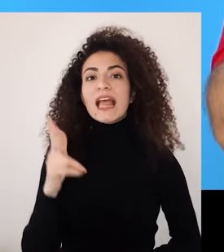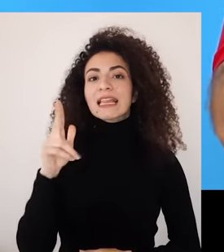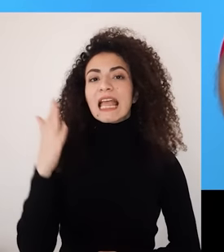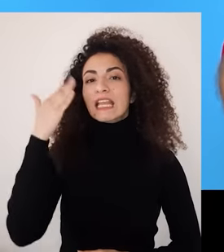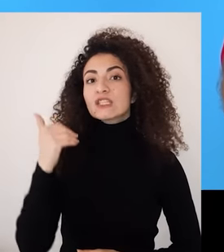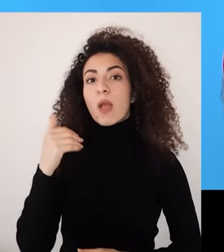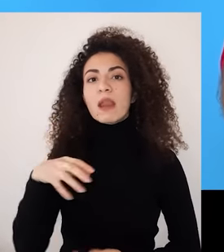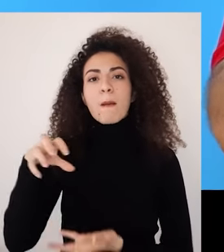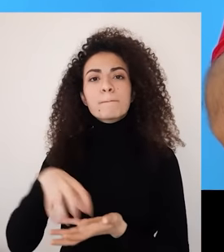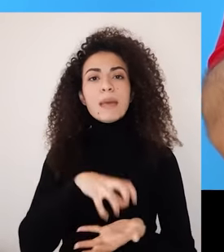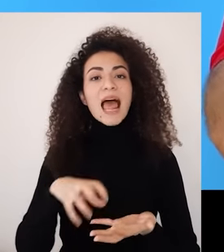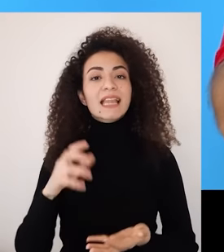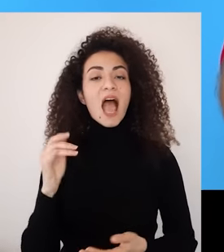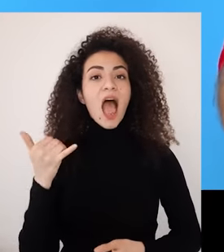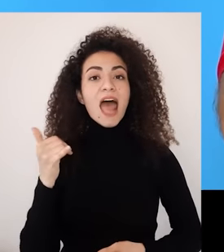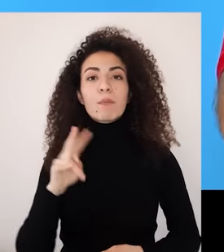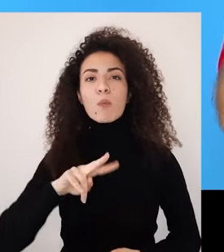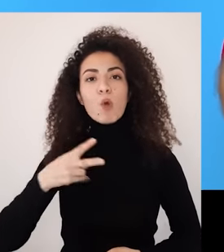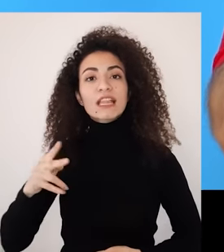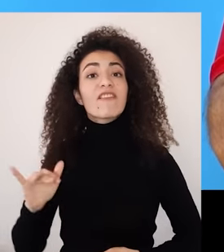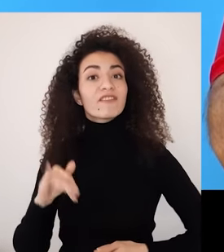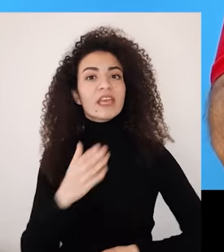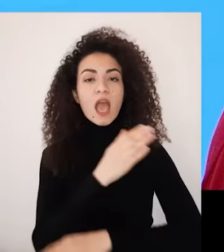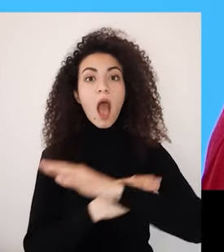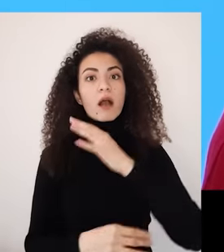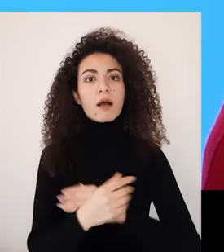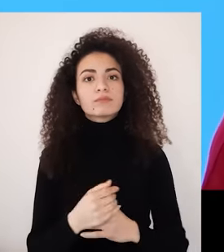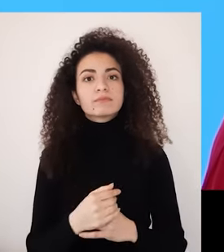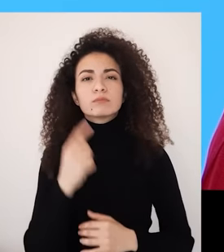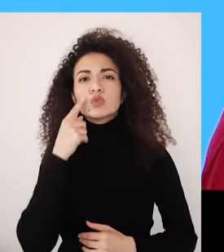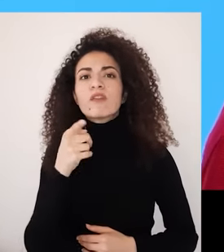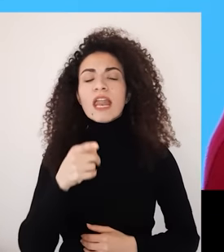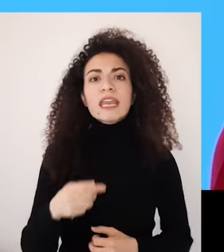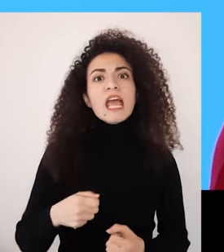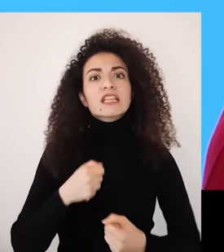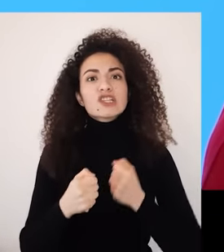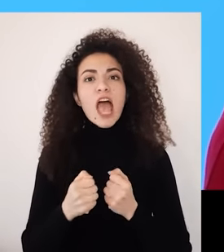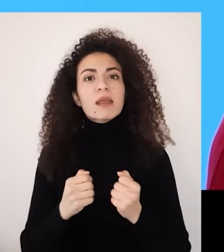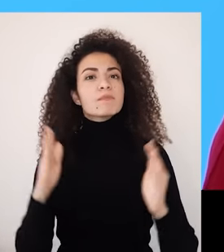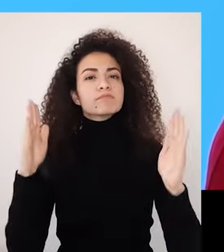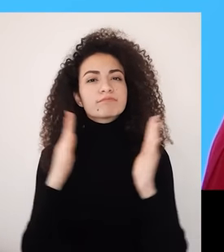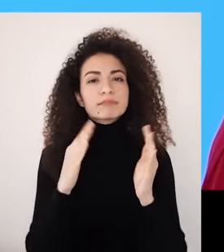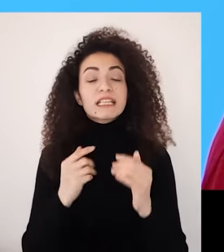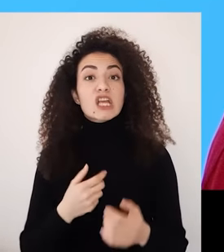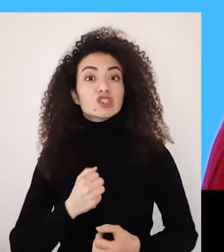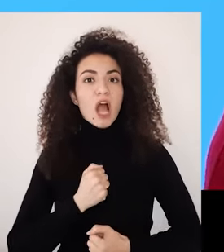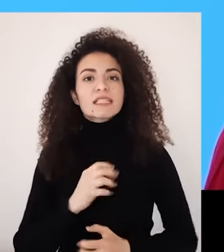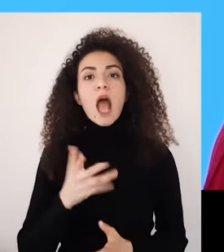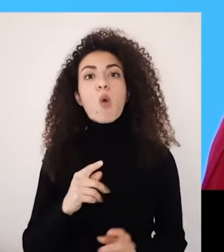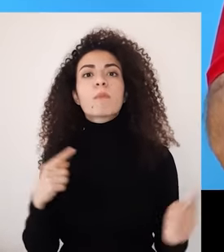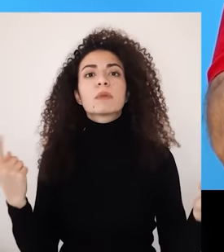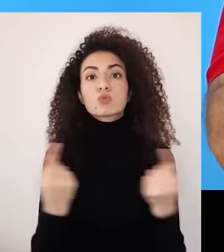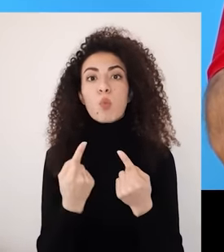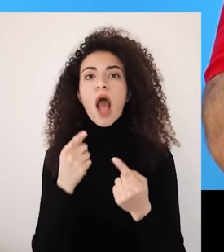بخبرات 3 نساء من بلدين عربية مختلفة عندهم إعاقة رح نتعرف على مسارتهم الشخصية للتحدي الشخصي أم